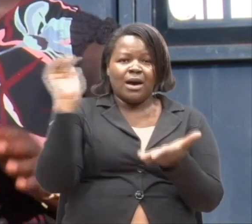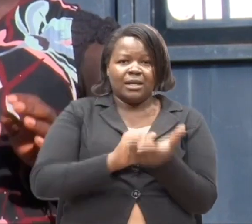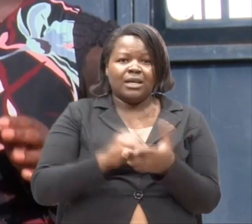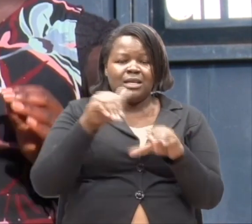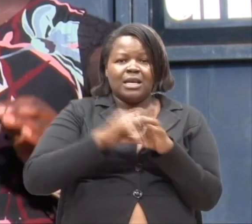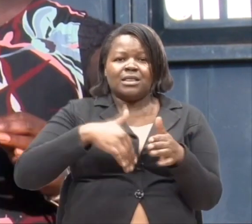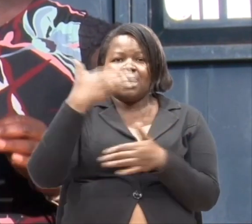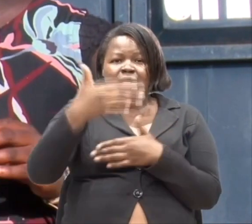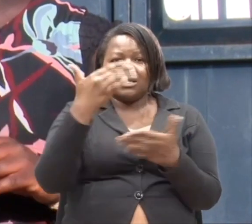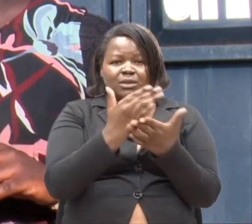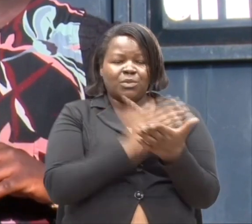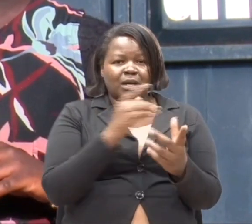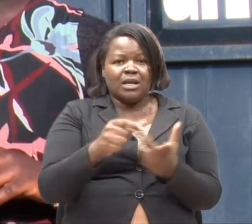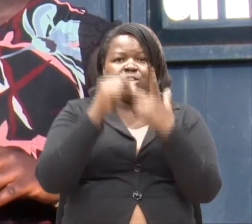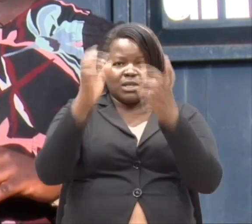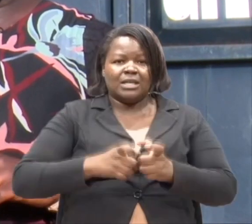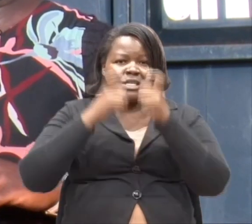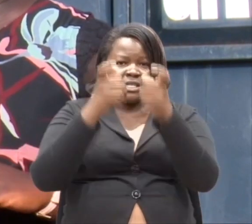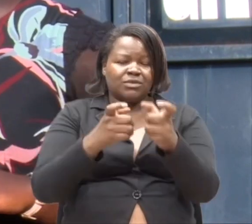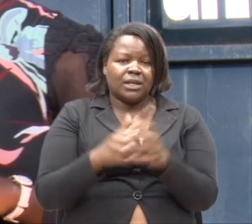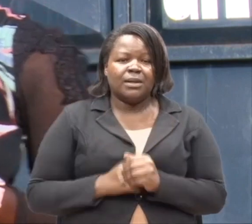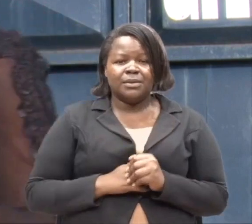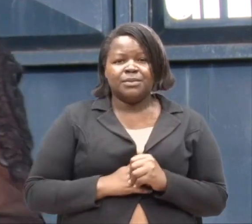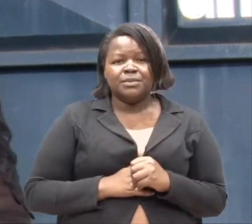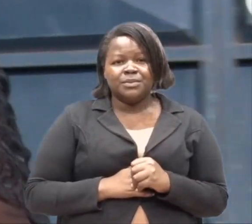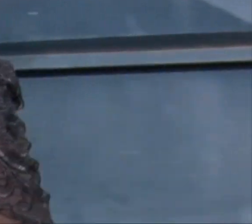tena katika kipindi cha uniquely gifted.